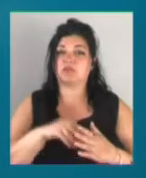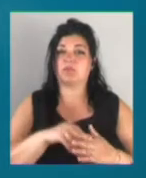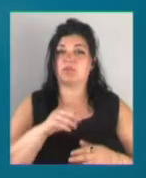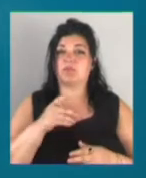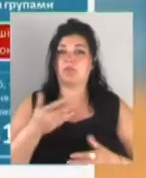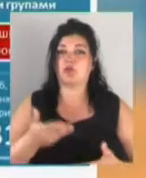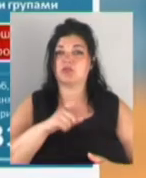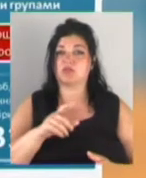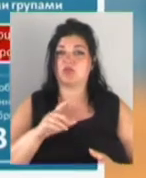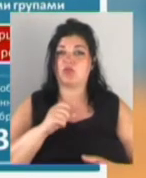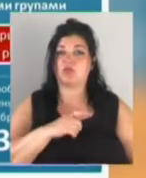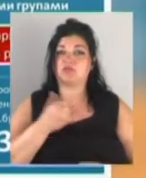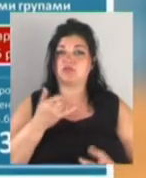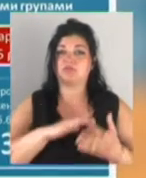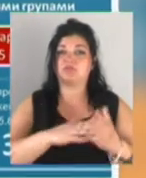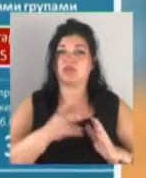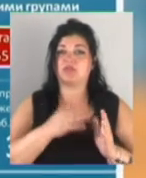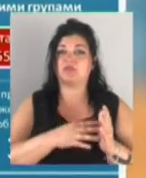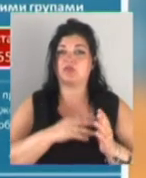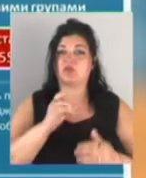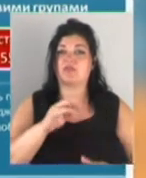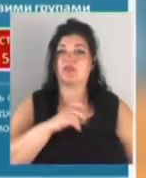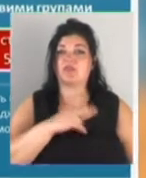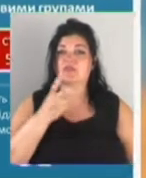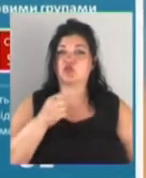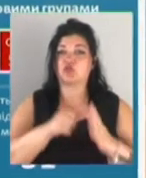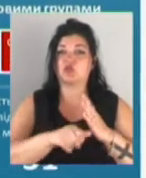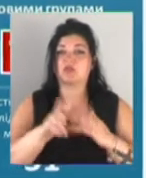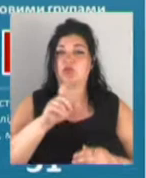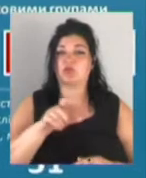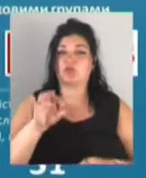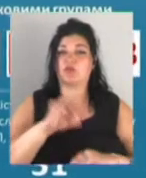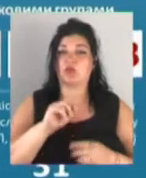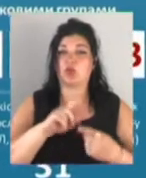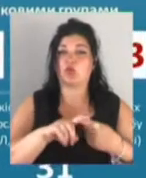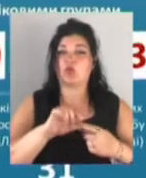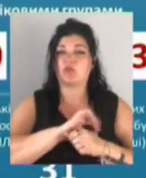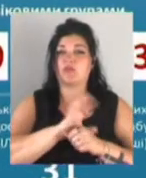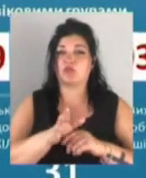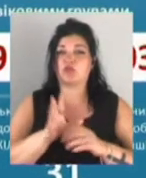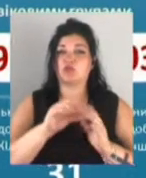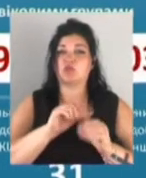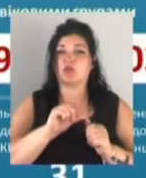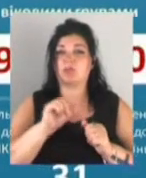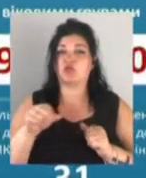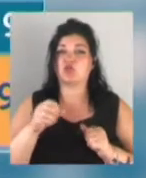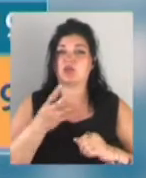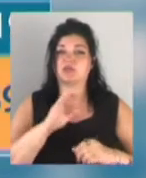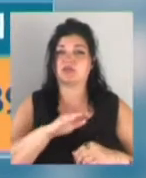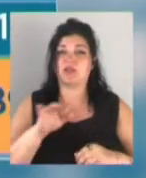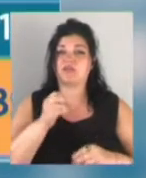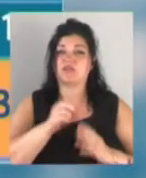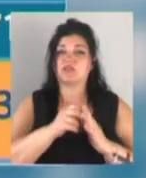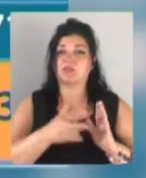Усього станом на 9 червня в Одесі 262 людини хворіють на коронавірус. Зокрема, 14 дітей та 18